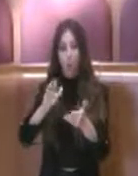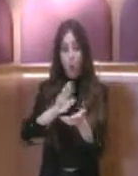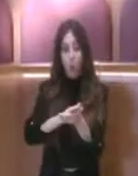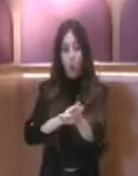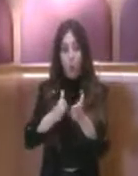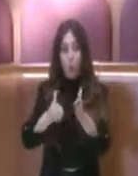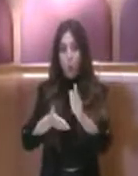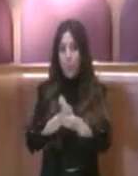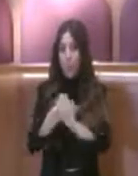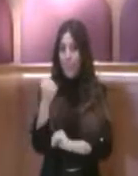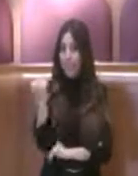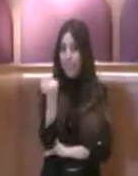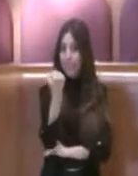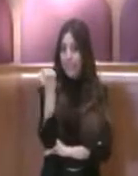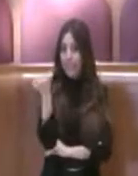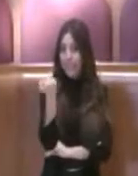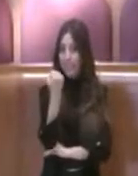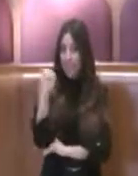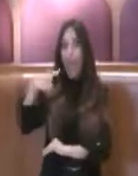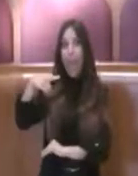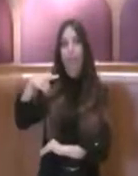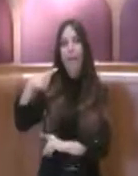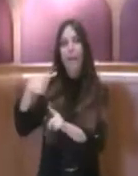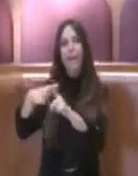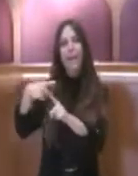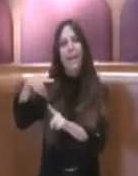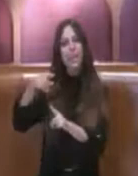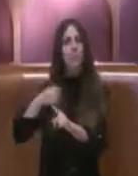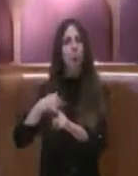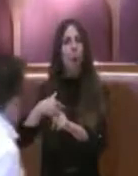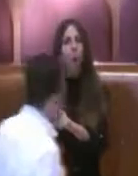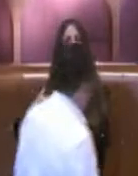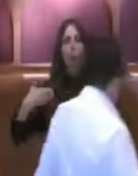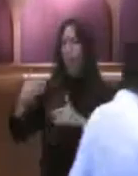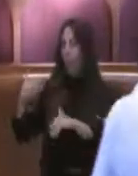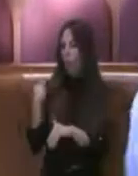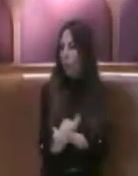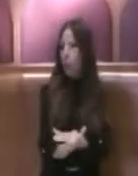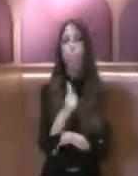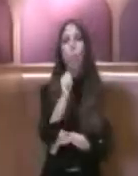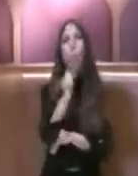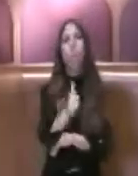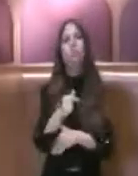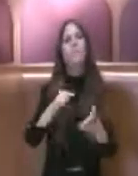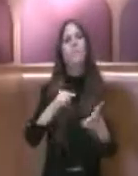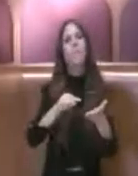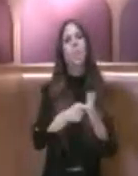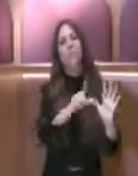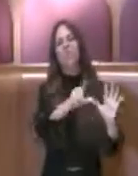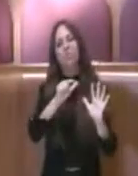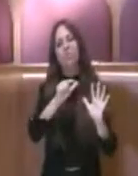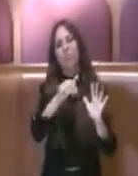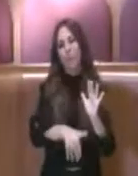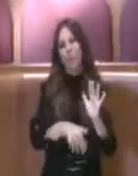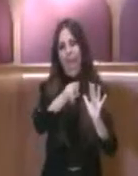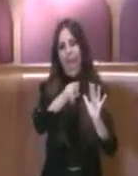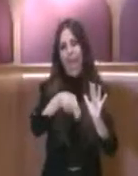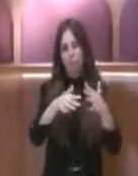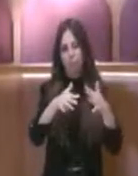di servizio di Pala Expo, quindi da 11 milioni 700 mila euro circa, vado a memoria,